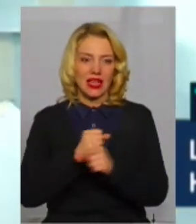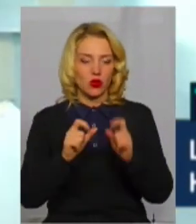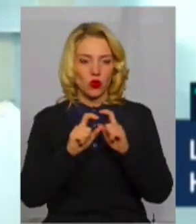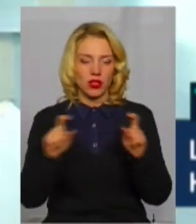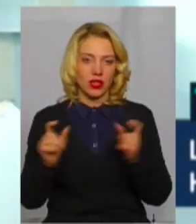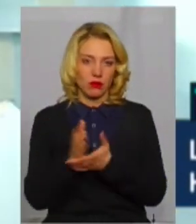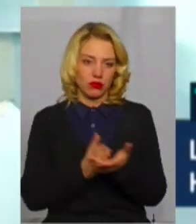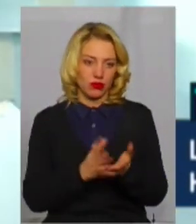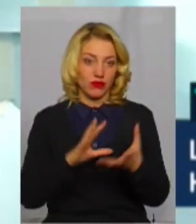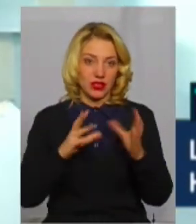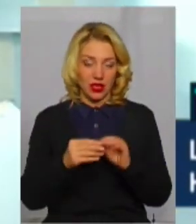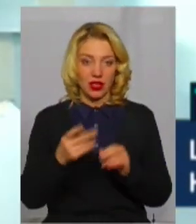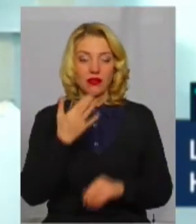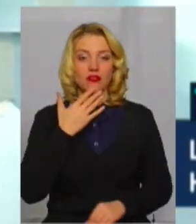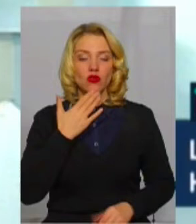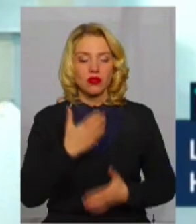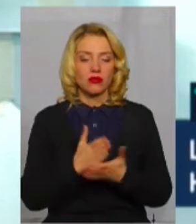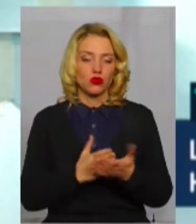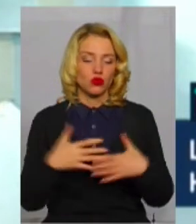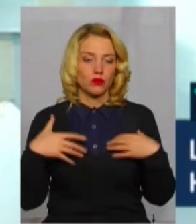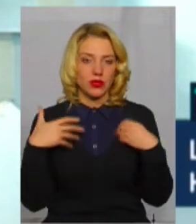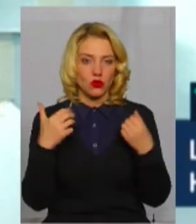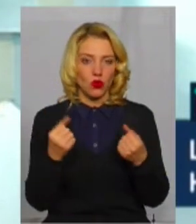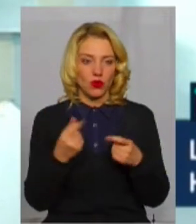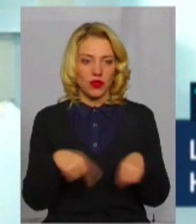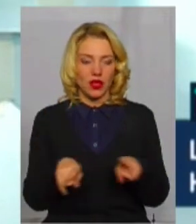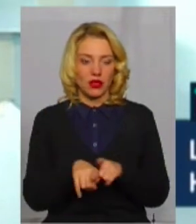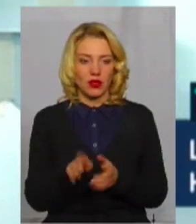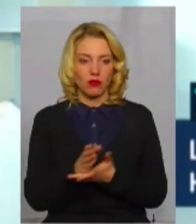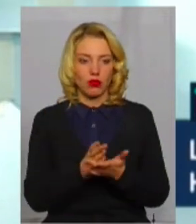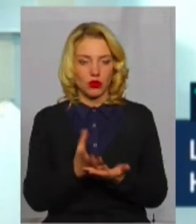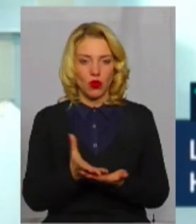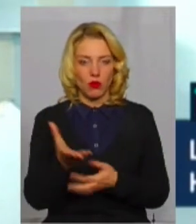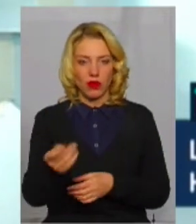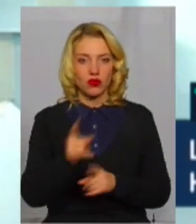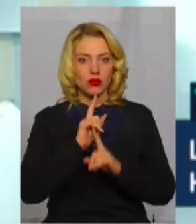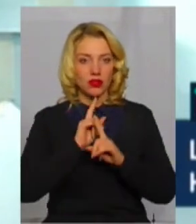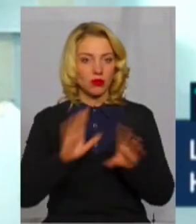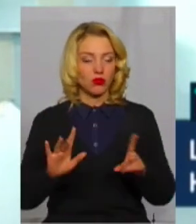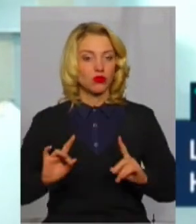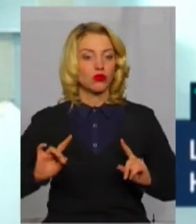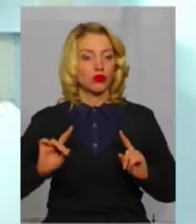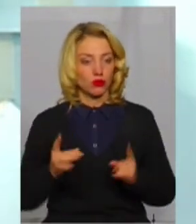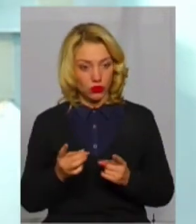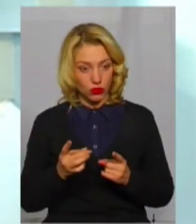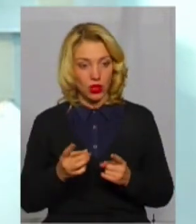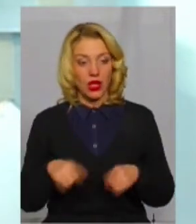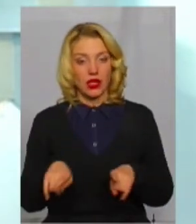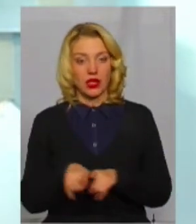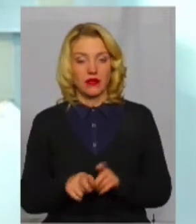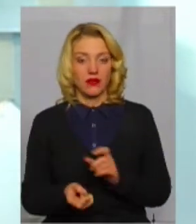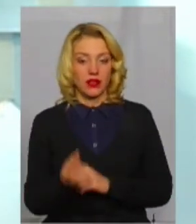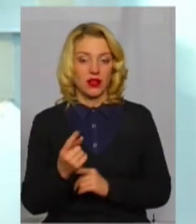взагалі. Тобто, Національна служба здоров'я таких послуг оплачувати не буде. Тому, от, і стало